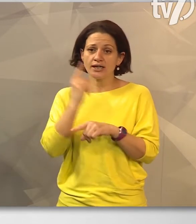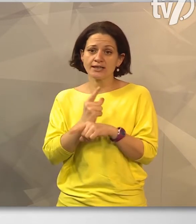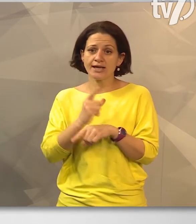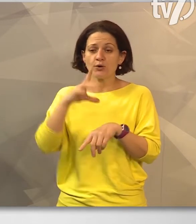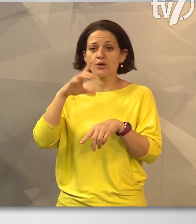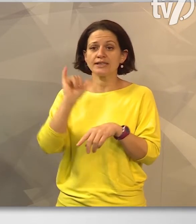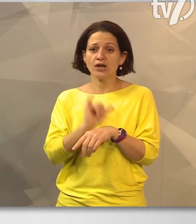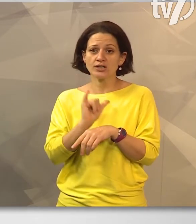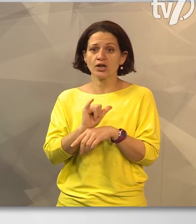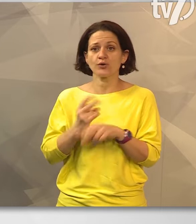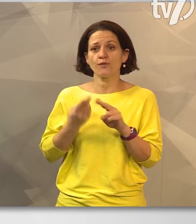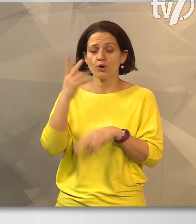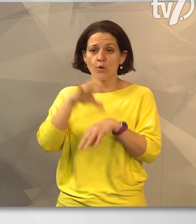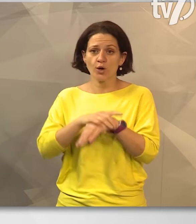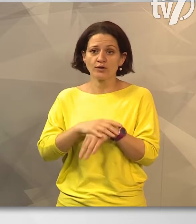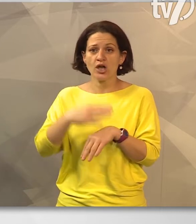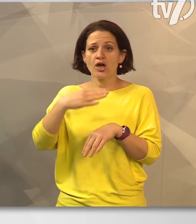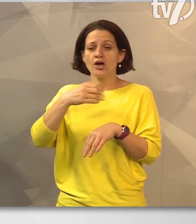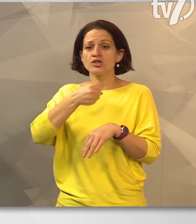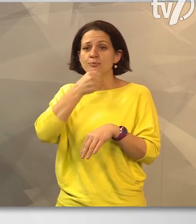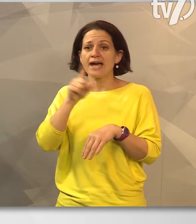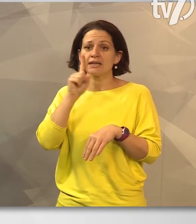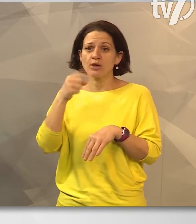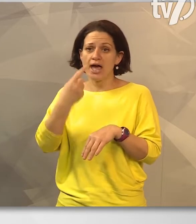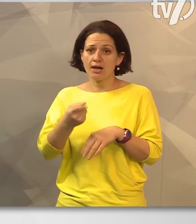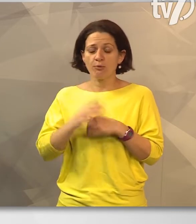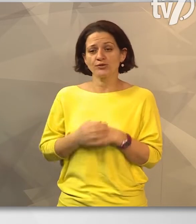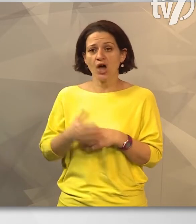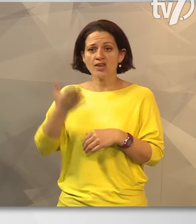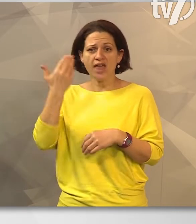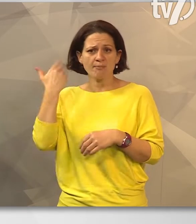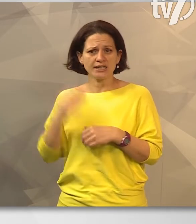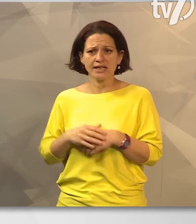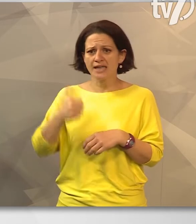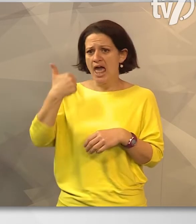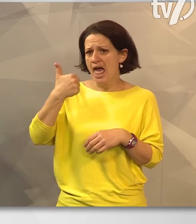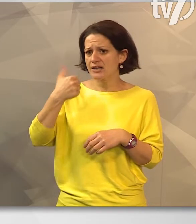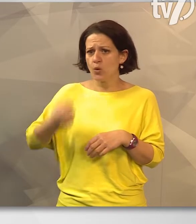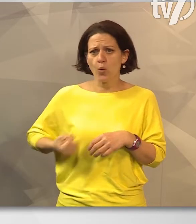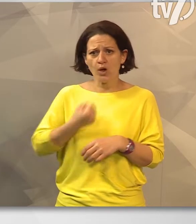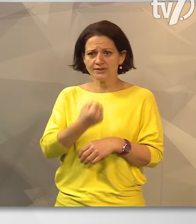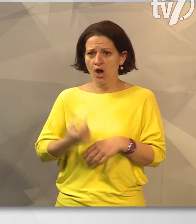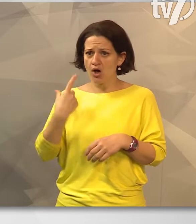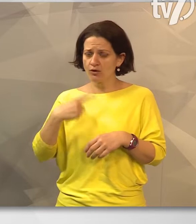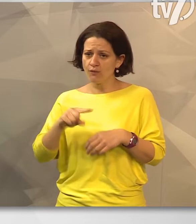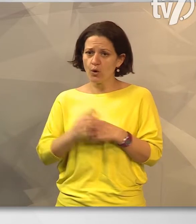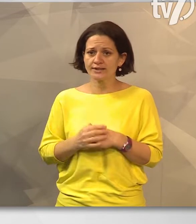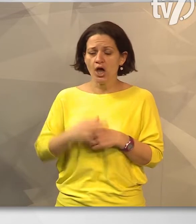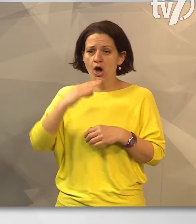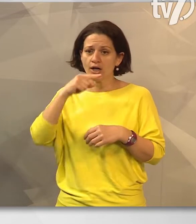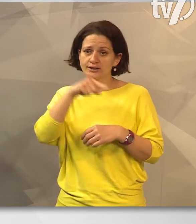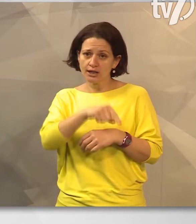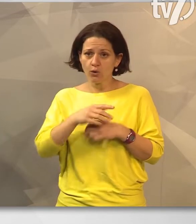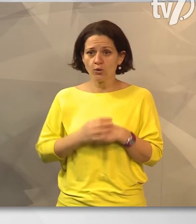igazgató főorvosa, dr. Spiák Ibolya kiemelte, nemrégen még egyetlen ultrahang készülék állt rendelkezésre a